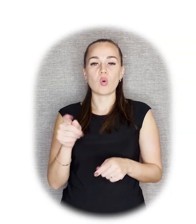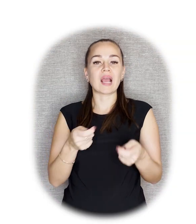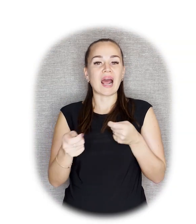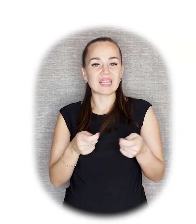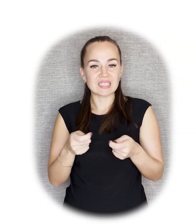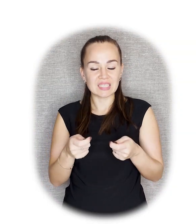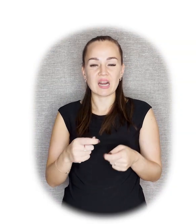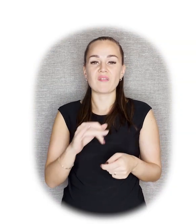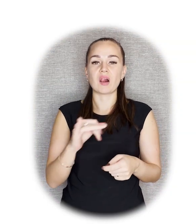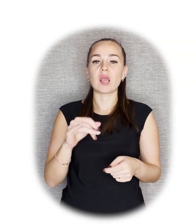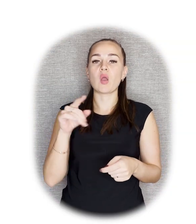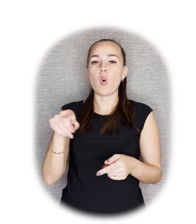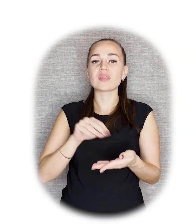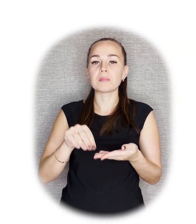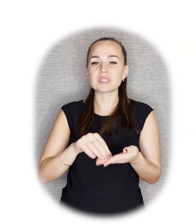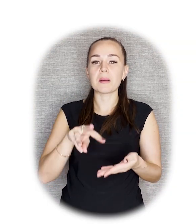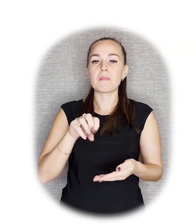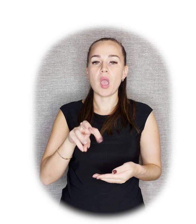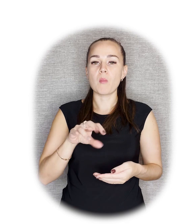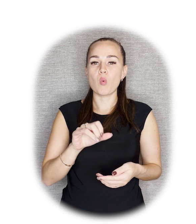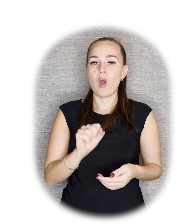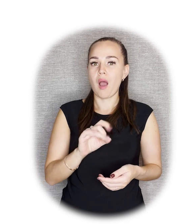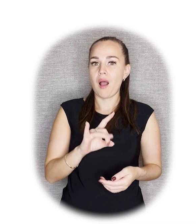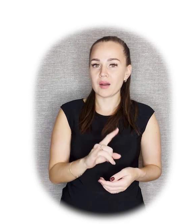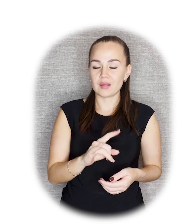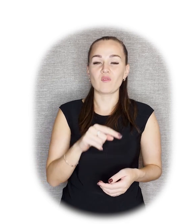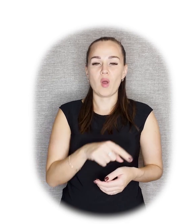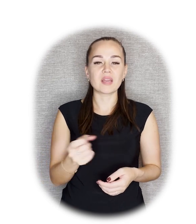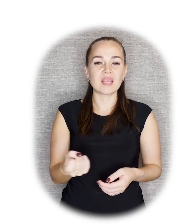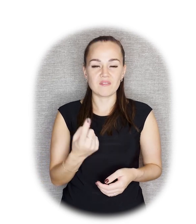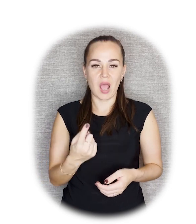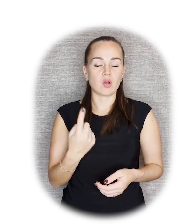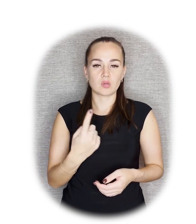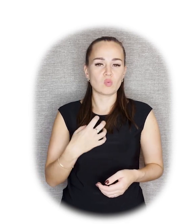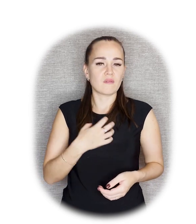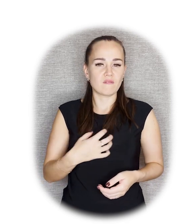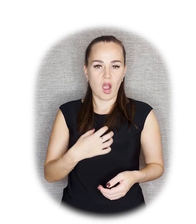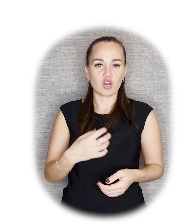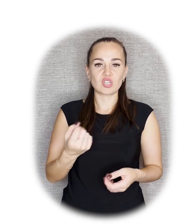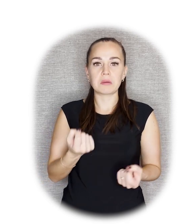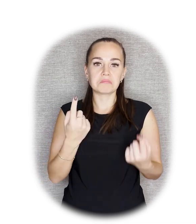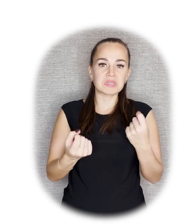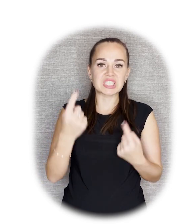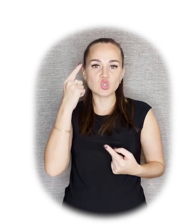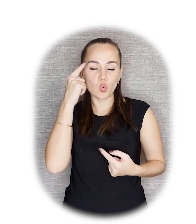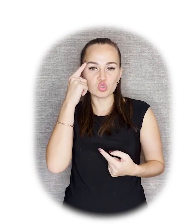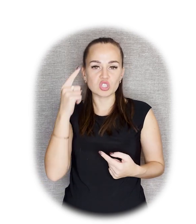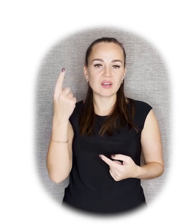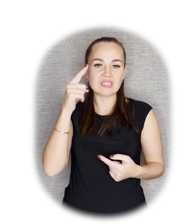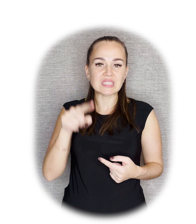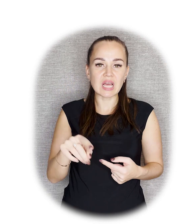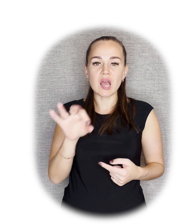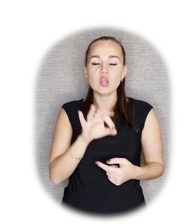он еще и написал мемуары, которые как раз являются одним из важных источников для нас знаний о